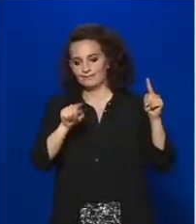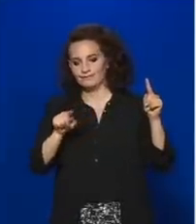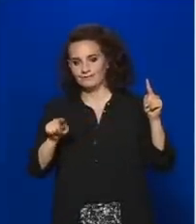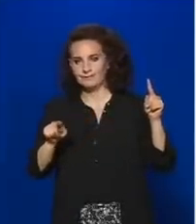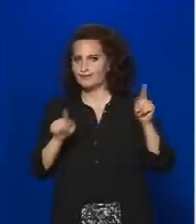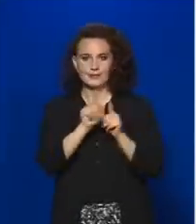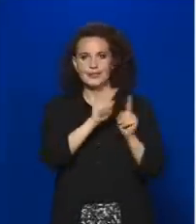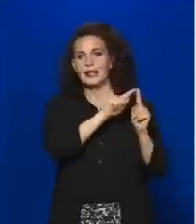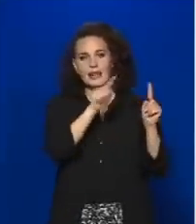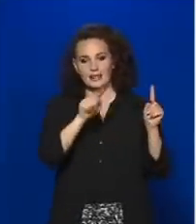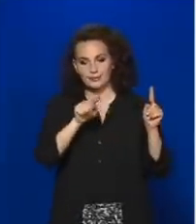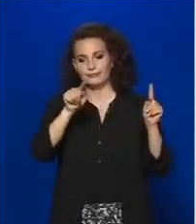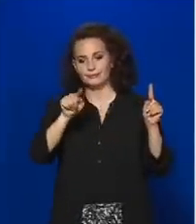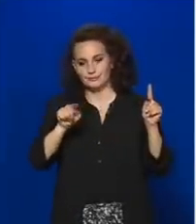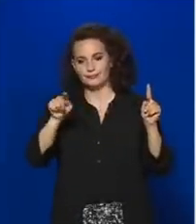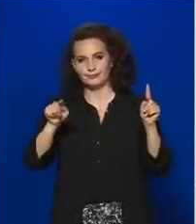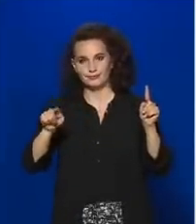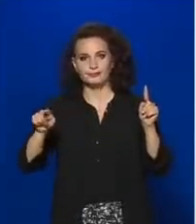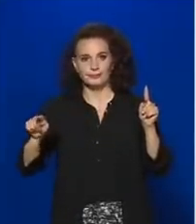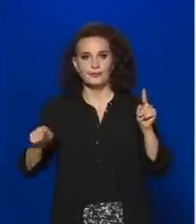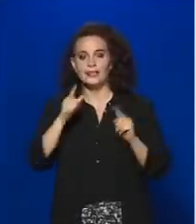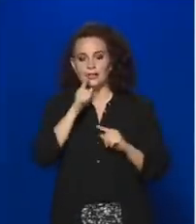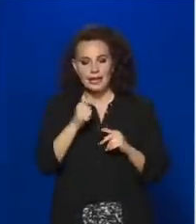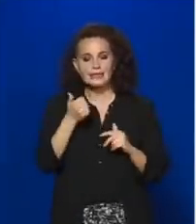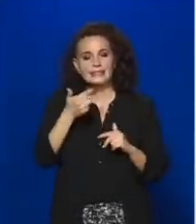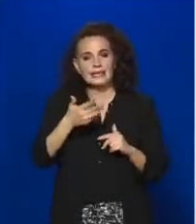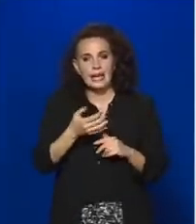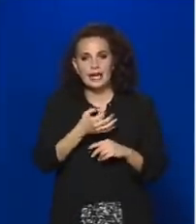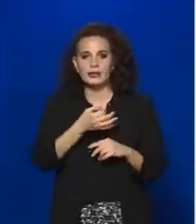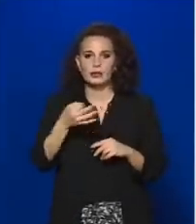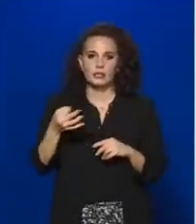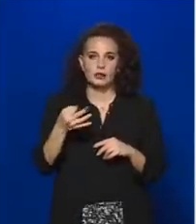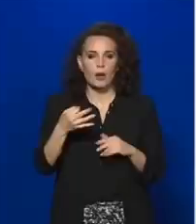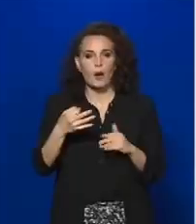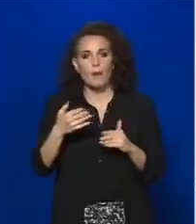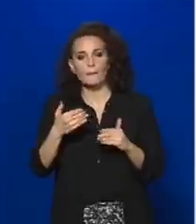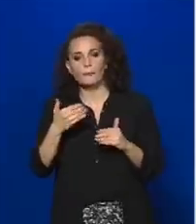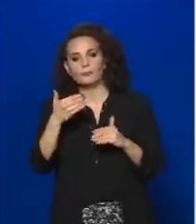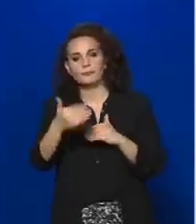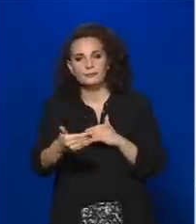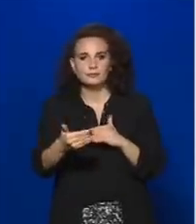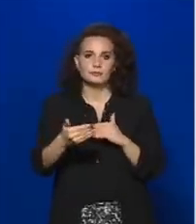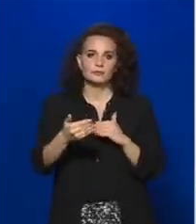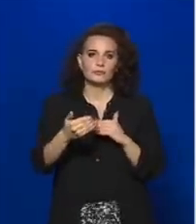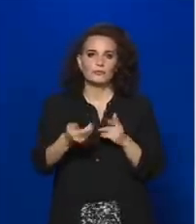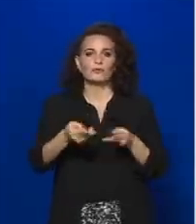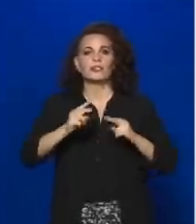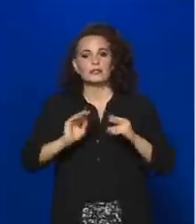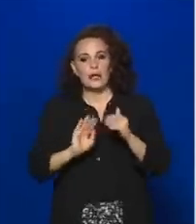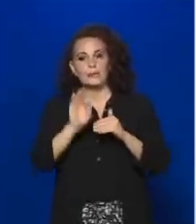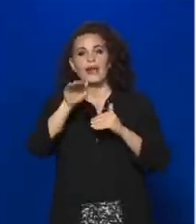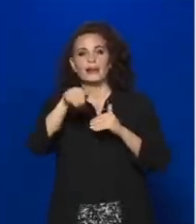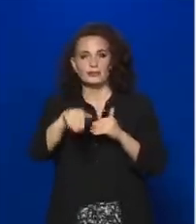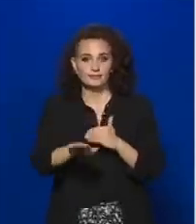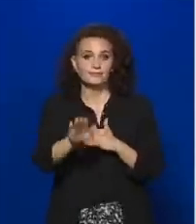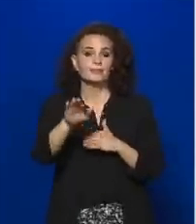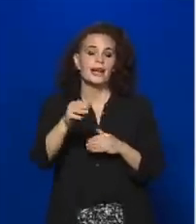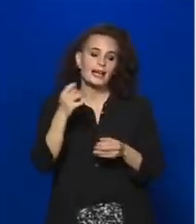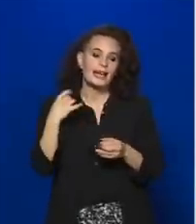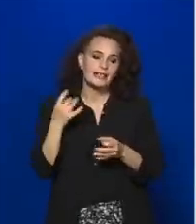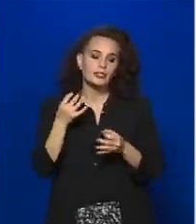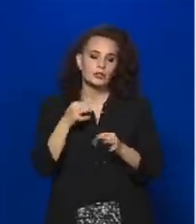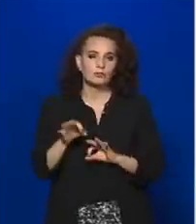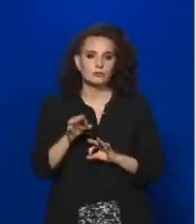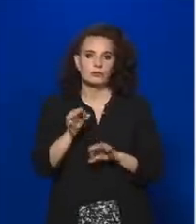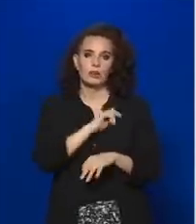fogszerű, tehát lesznek még benne néhány napig tartó, vagy lehetnek még benne néhány napig tartó emelkedések, ezért az egészségügyi kapacitás szempontjából